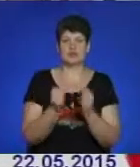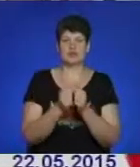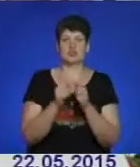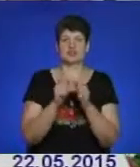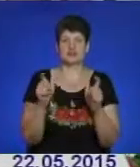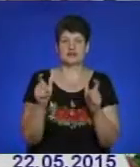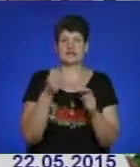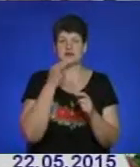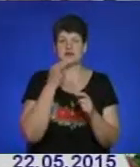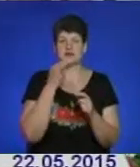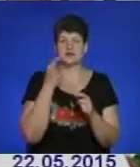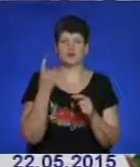харчуванням і один мовний.